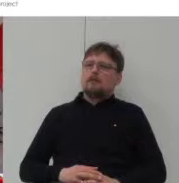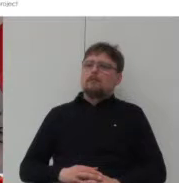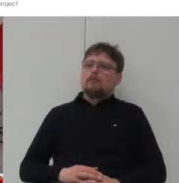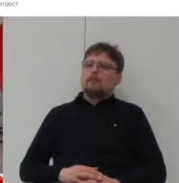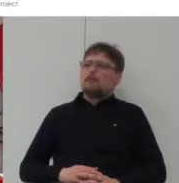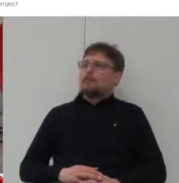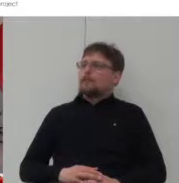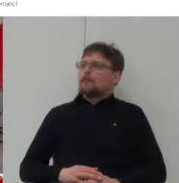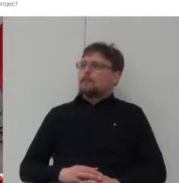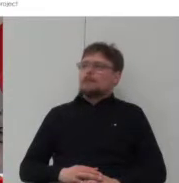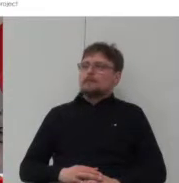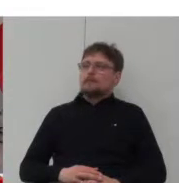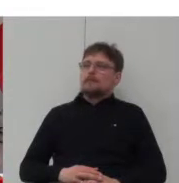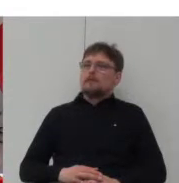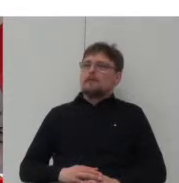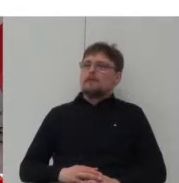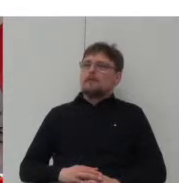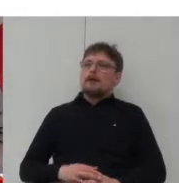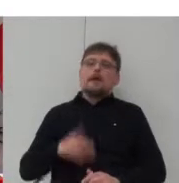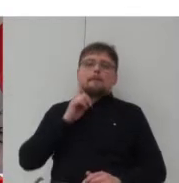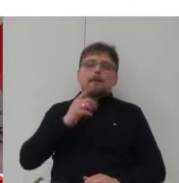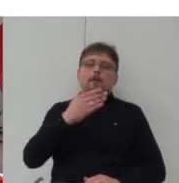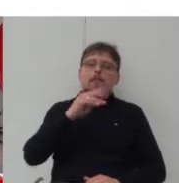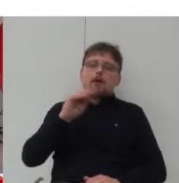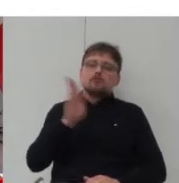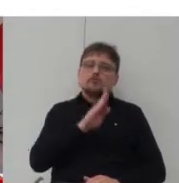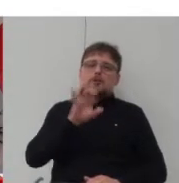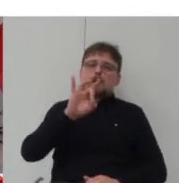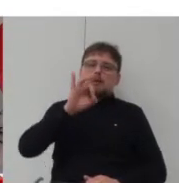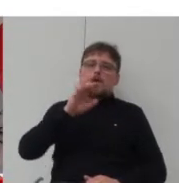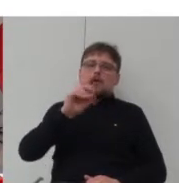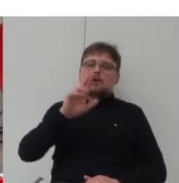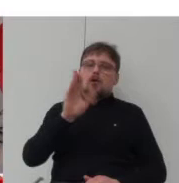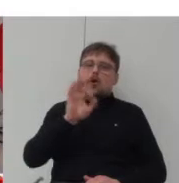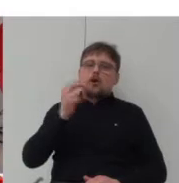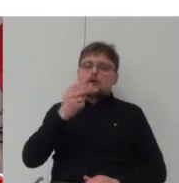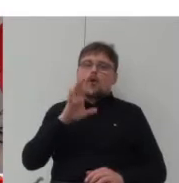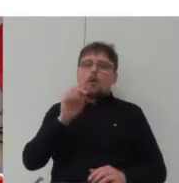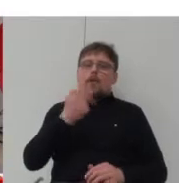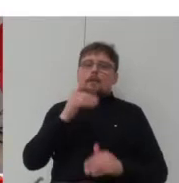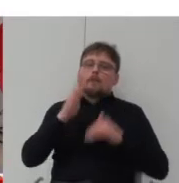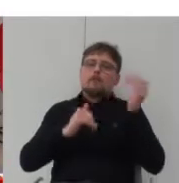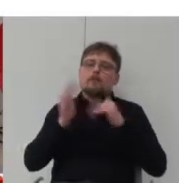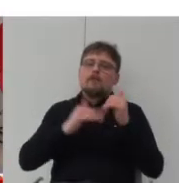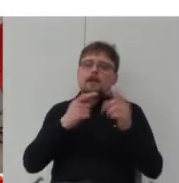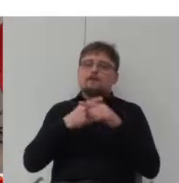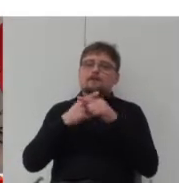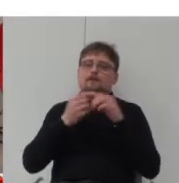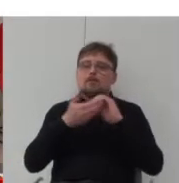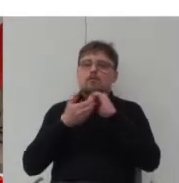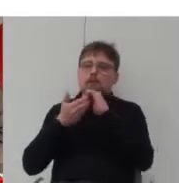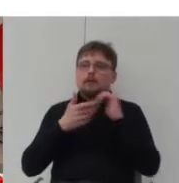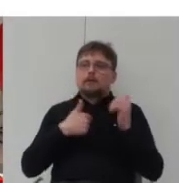wszystko jest ok teraz Pan Mateusz Gierszon z prezentacją budować wspólnotę Dzień dobry ja w swojej